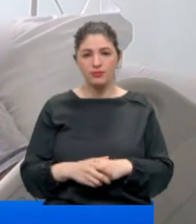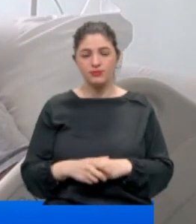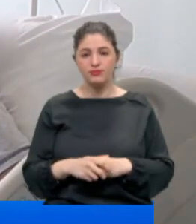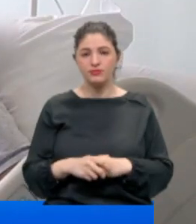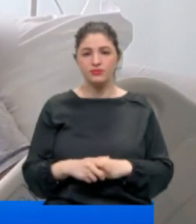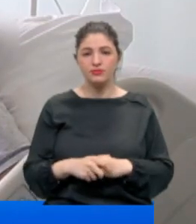İzlediğiniz için İzlediğiniz.K.